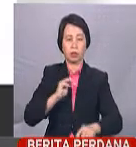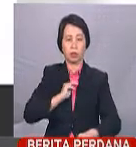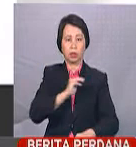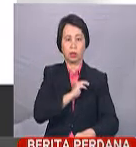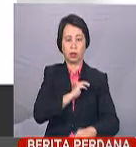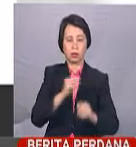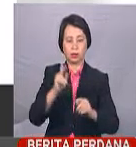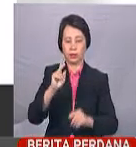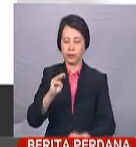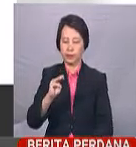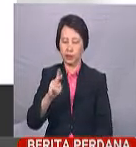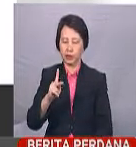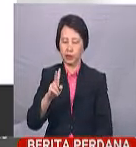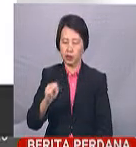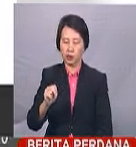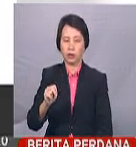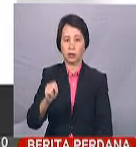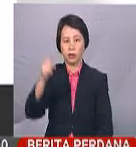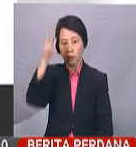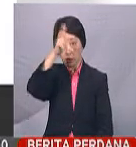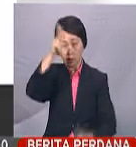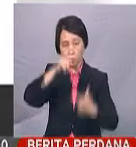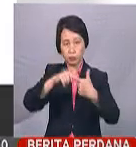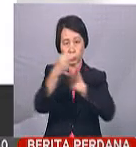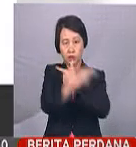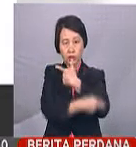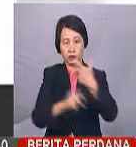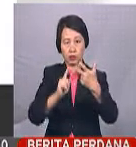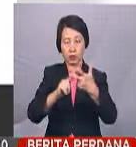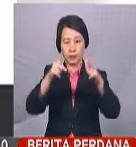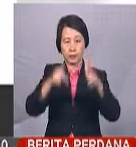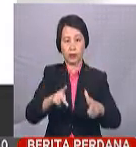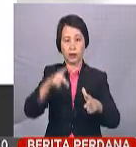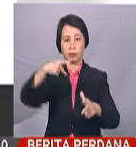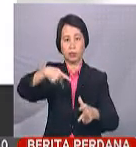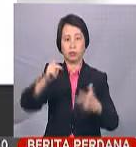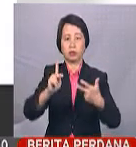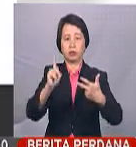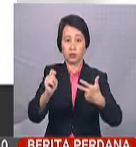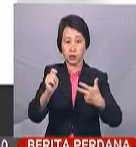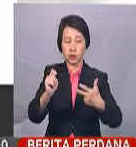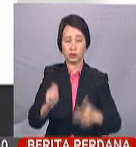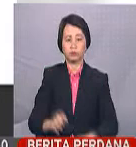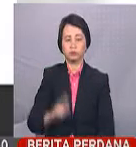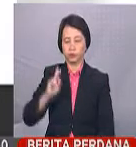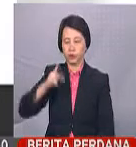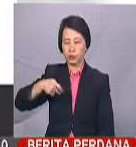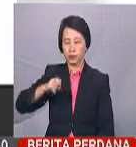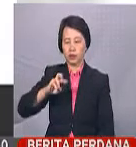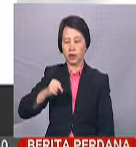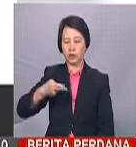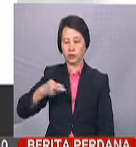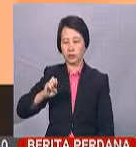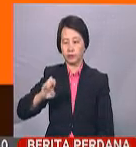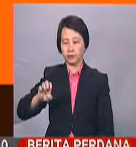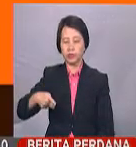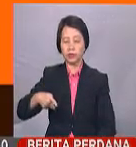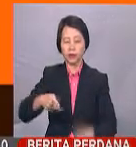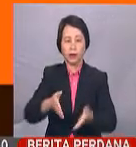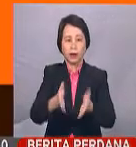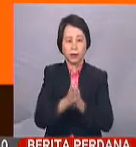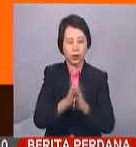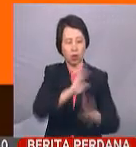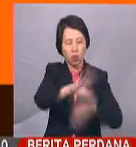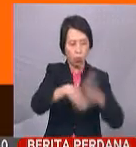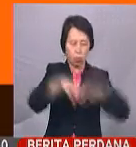Keselamatan Negara, MKN, Kerajaan Negeri serta pihak berkuasa tempatan. KPDNHEP turut meminta semua